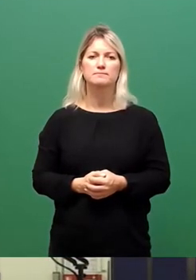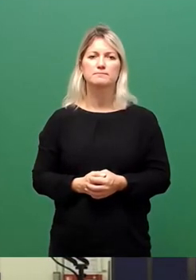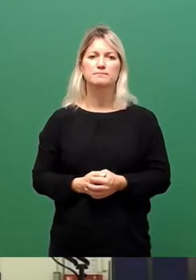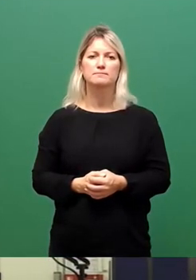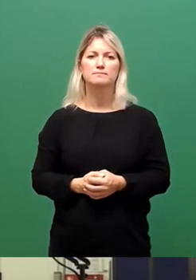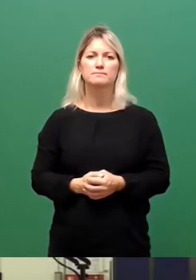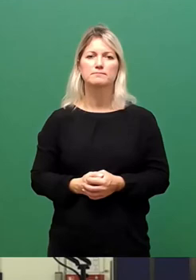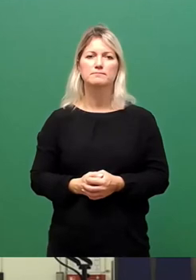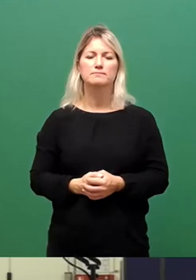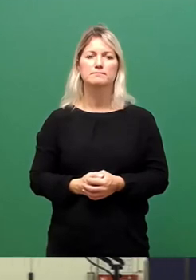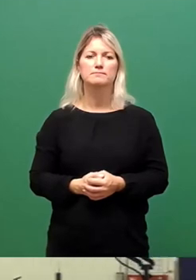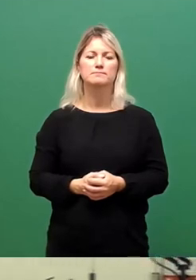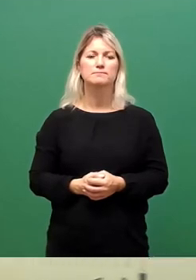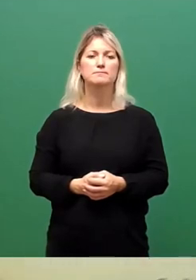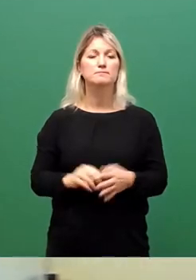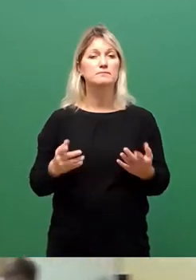Gehenstimmen?